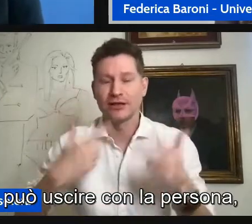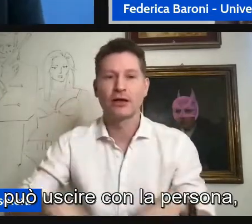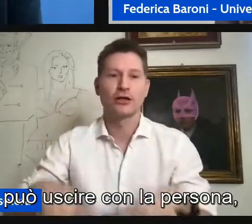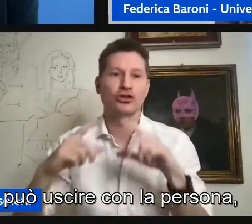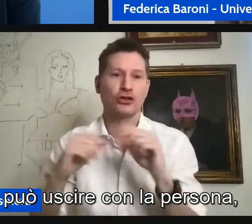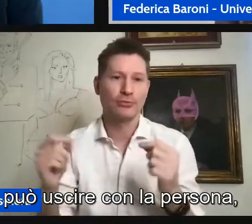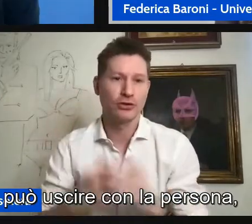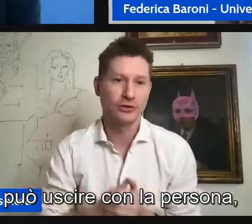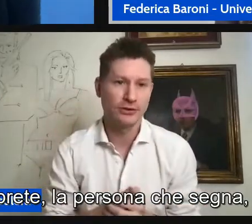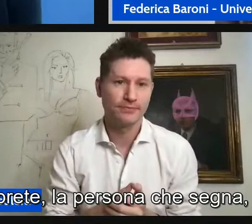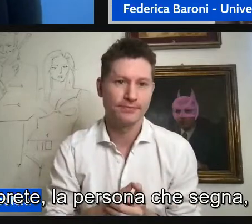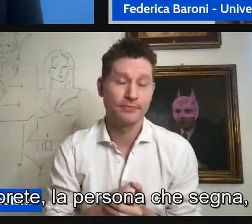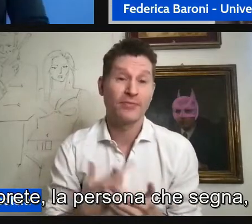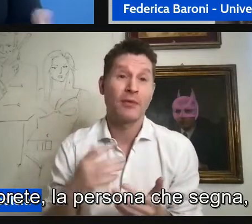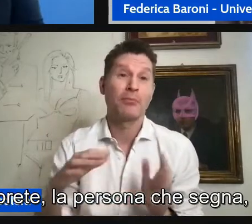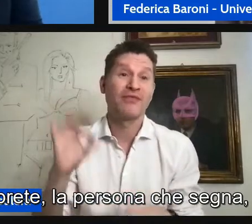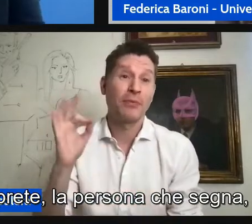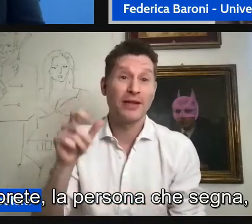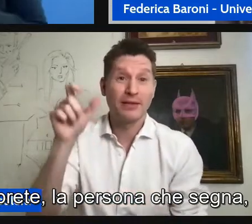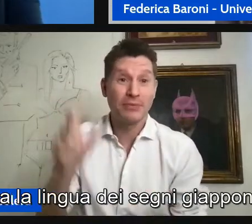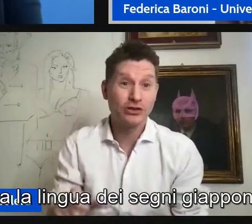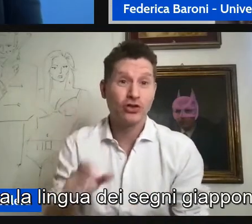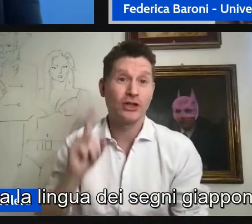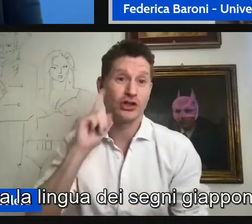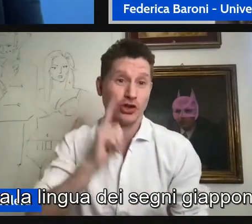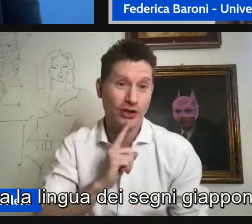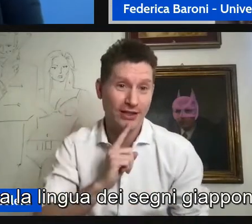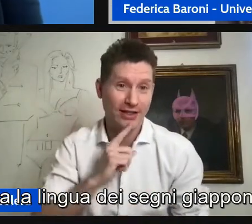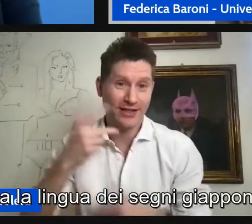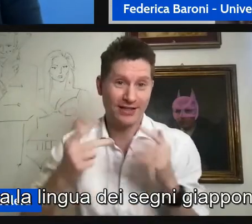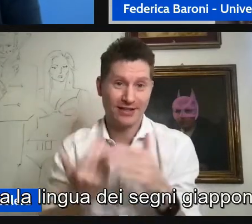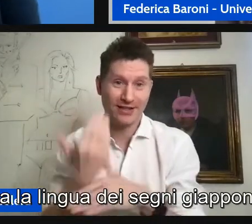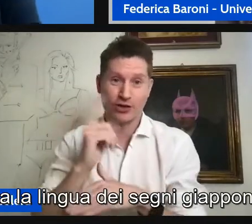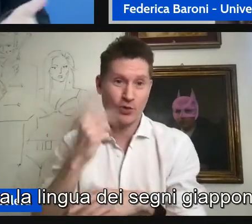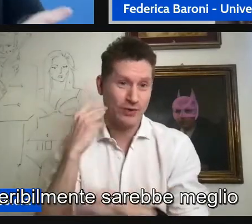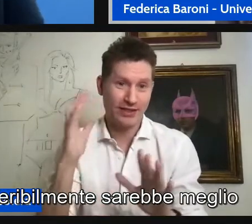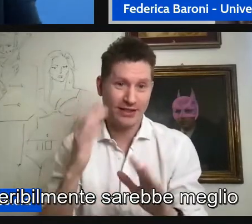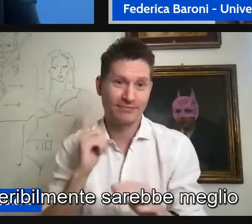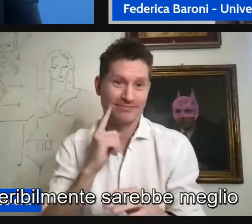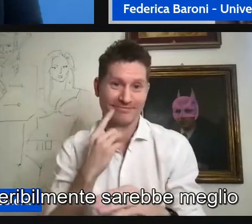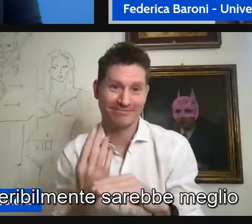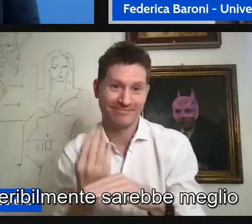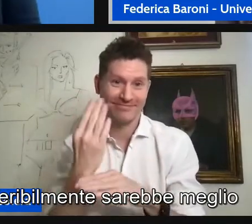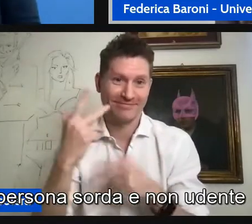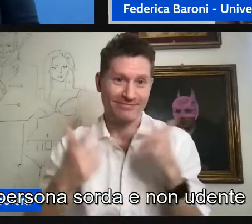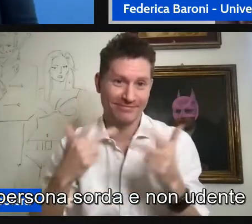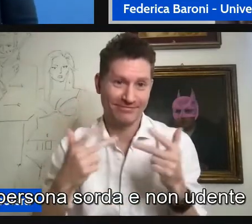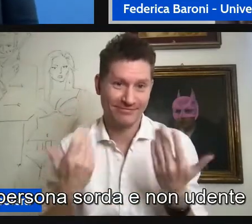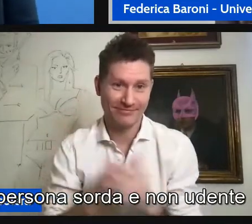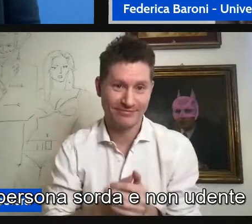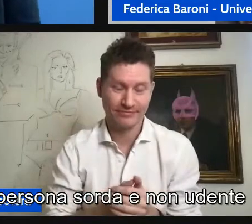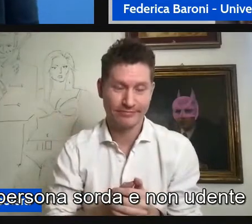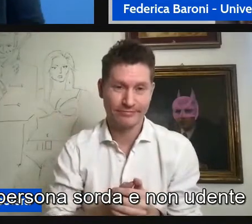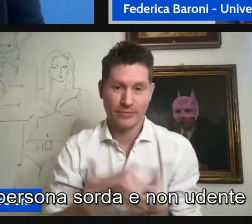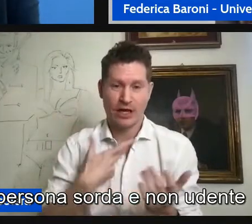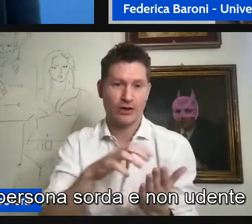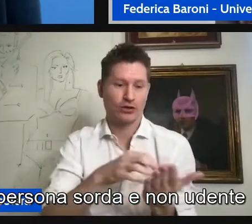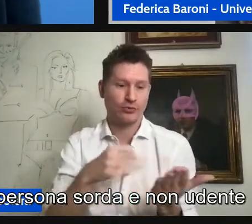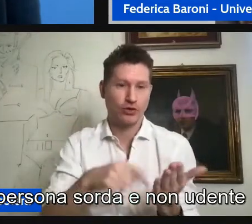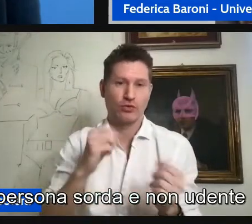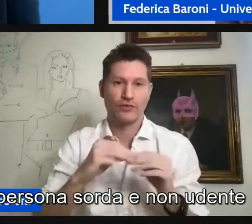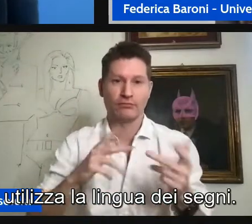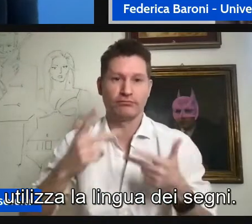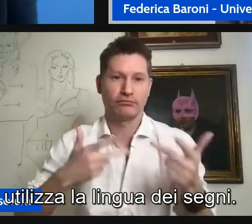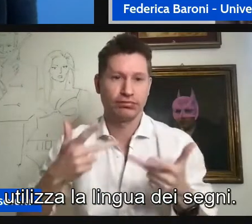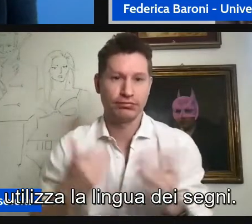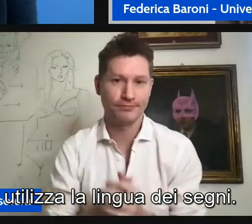uscire con la persona l'interprete la persona che segna che utilizza la lingua dei segni giapponese preferibilmente sarebbe meglio una persona sorda e